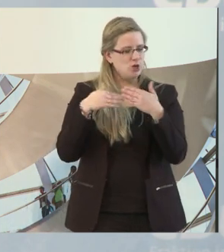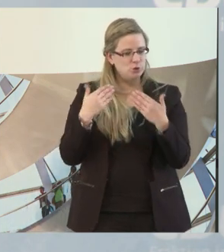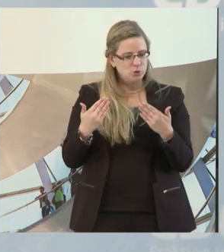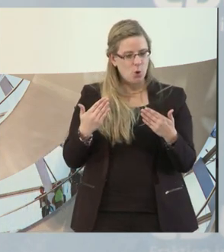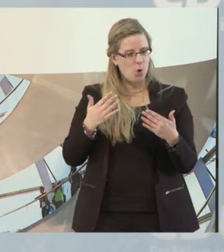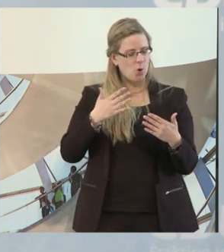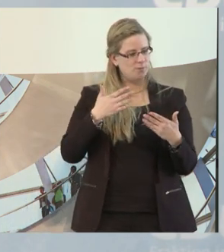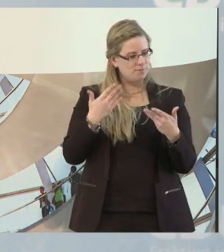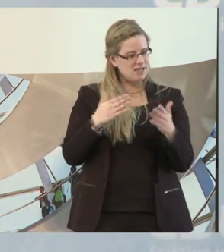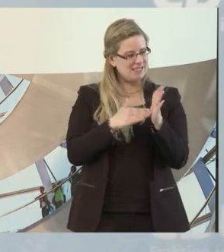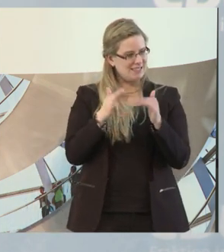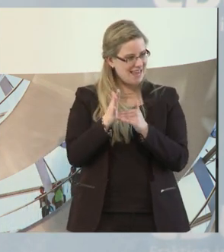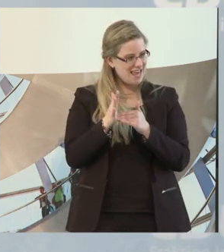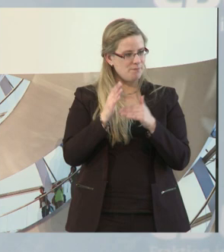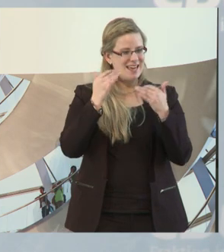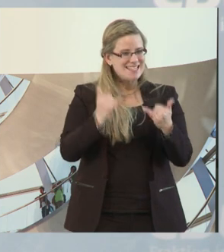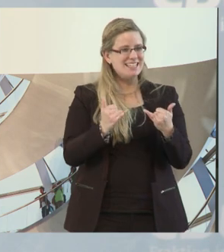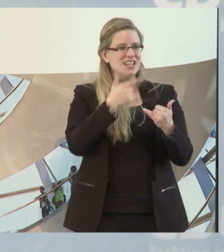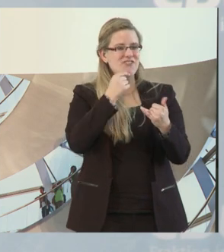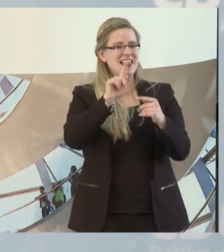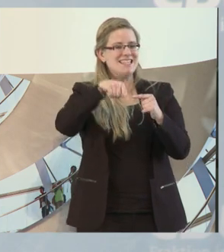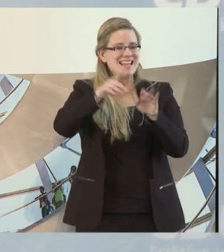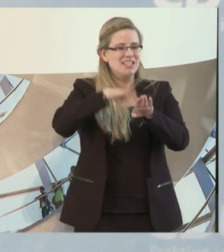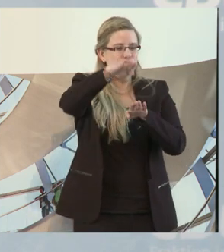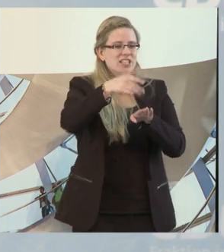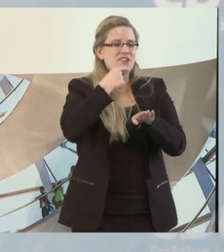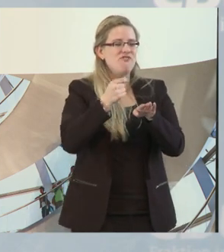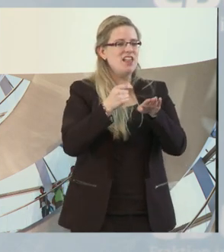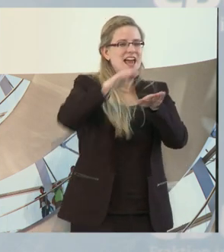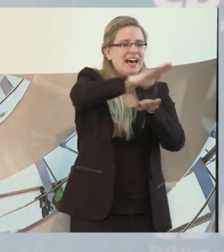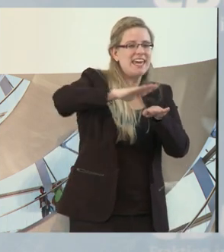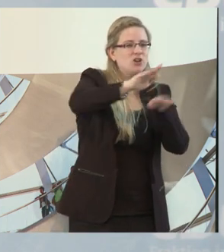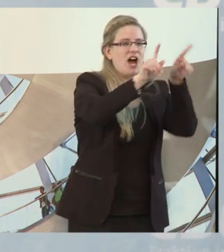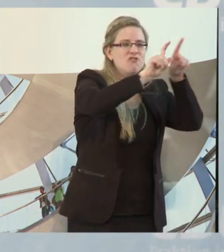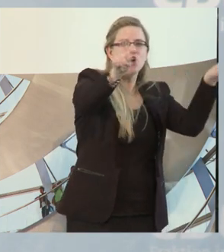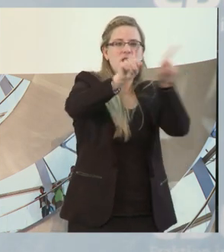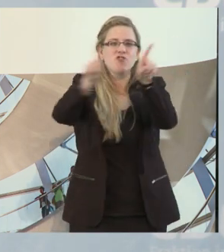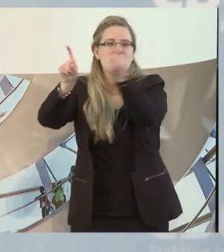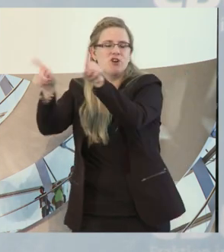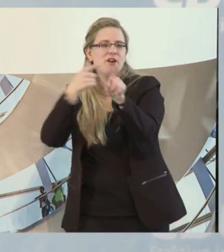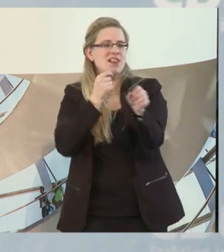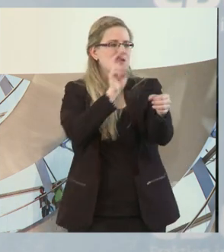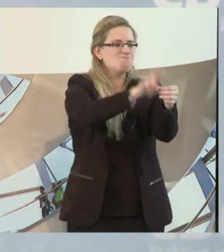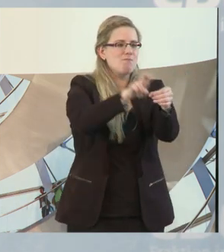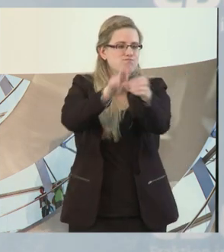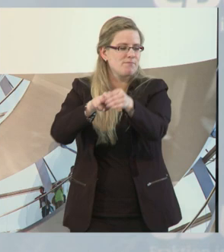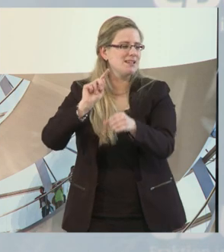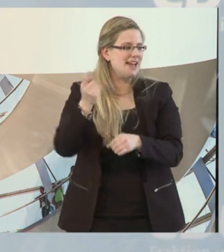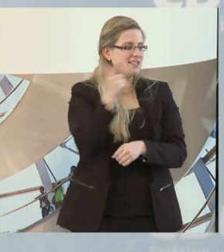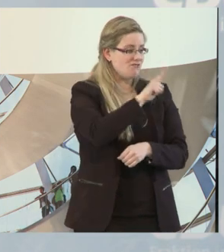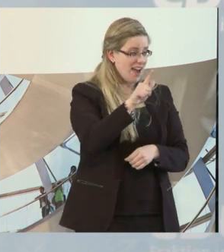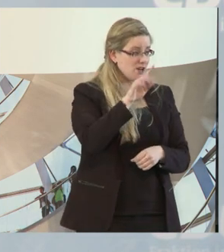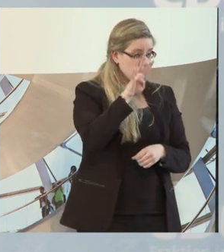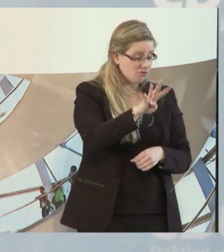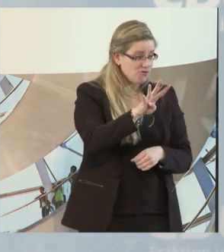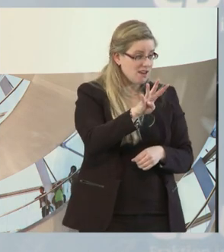in regionale Wirtschaftsunternehmen reingehen und 2004 ist dann das Integrationsamt Köln mit uns